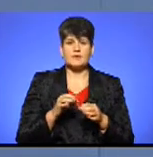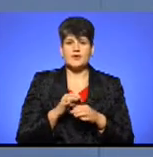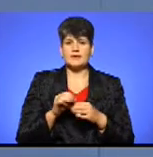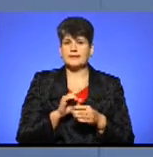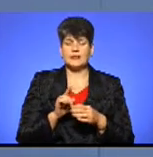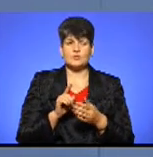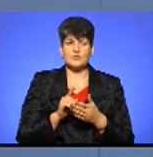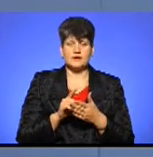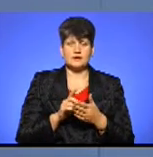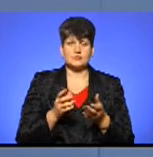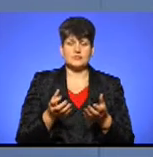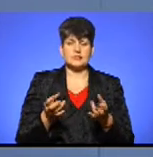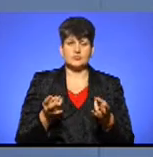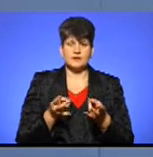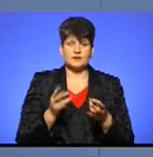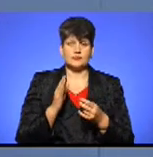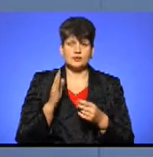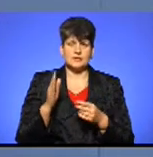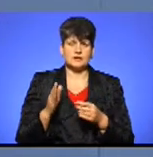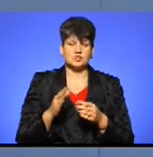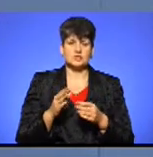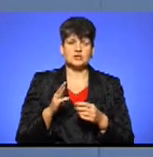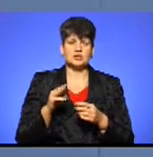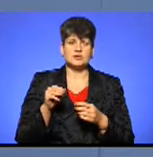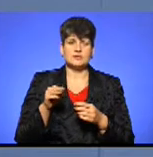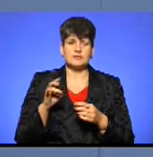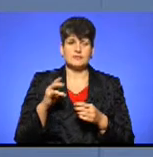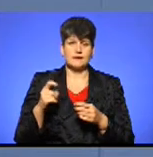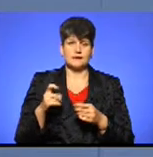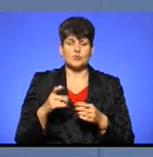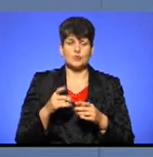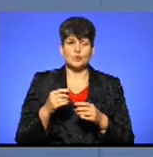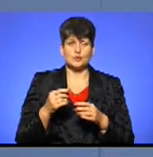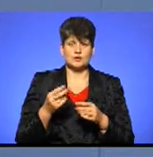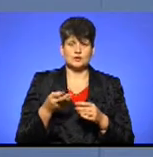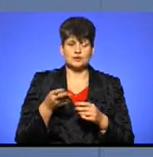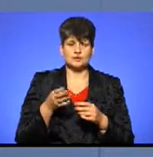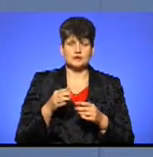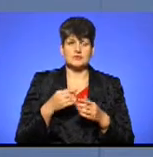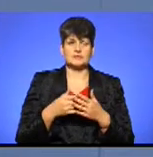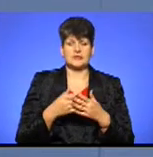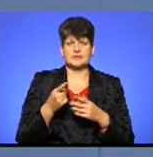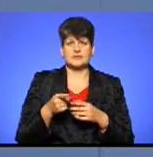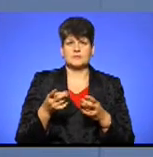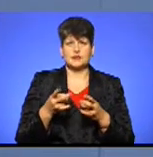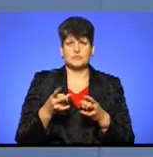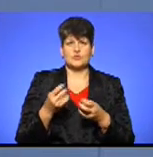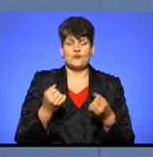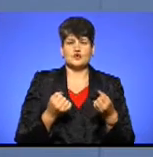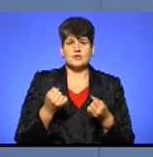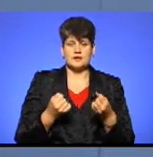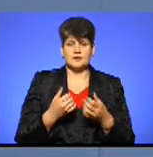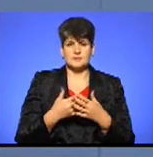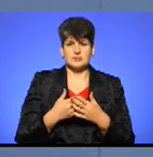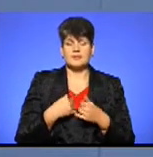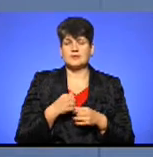потребувати по-дальшому збільшення штатної одиниці. Наприклад, якщо це був якийсь проєкт, який потребував штатної одиниці водія, ми не